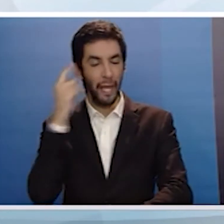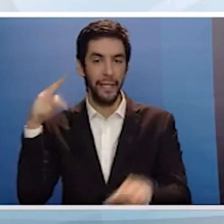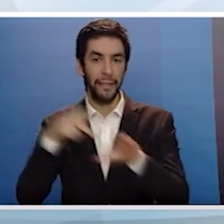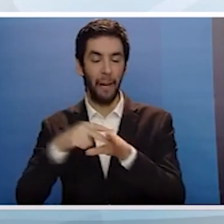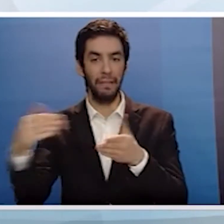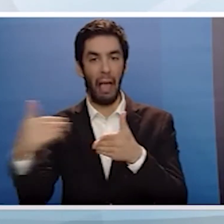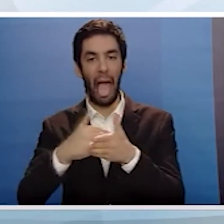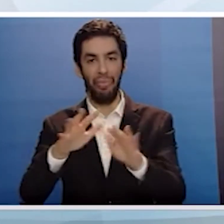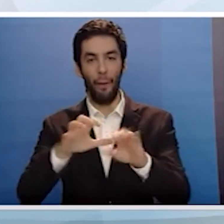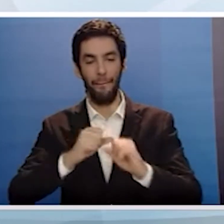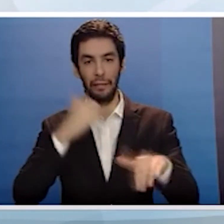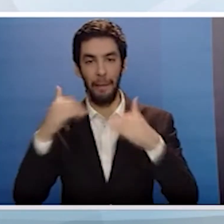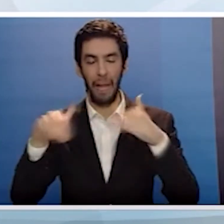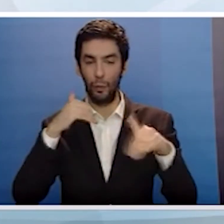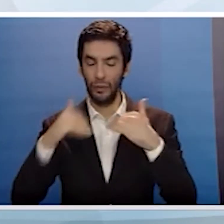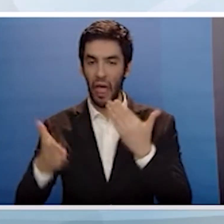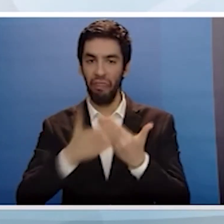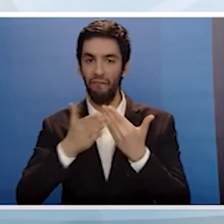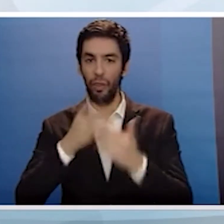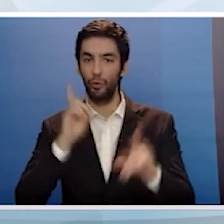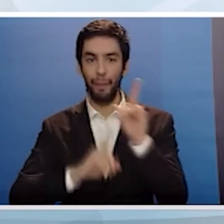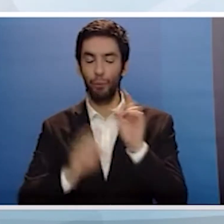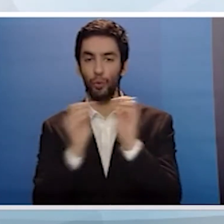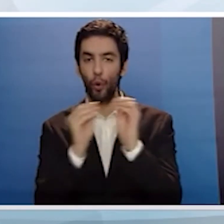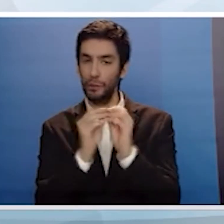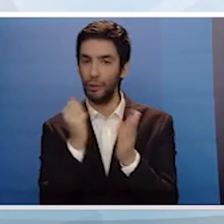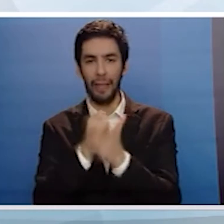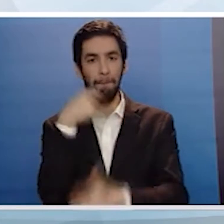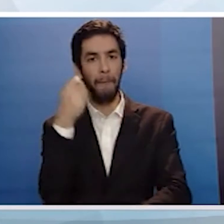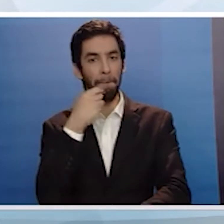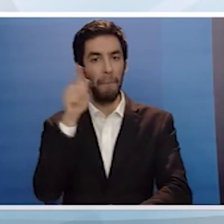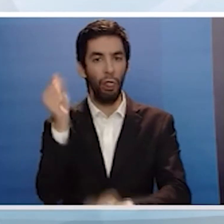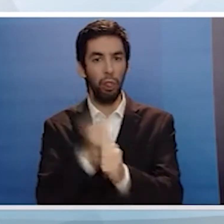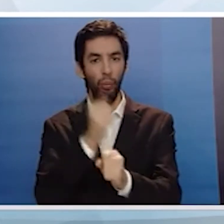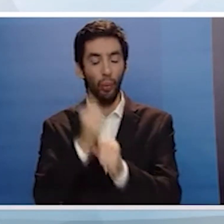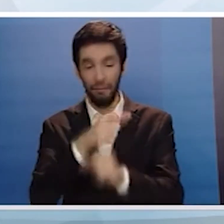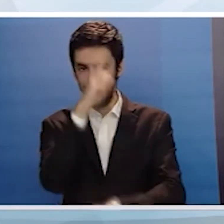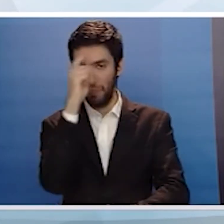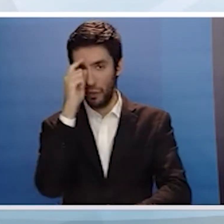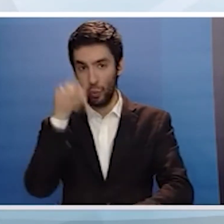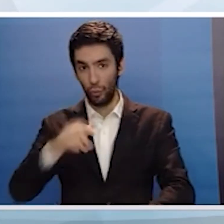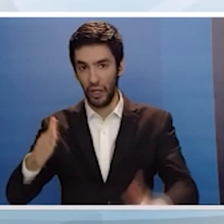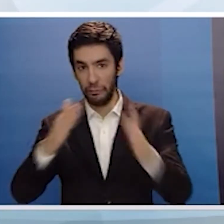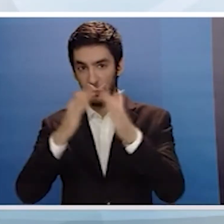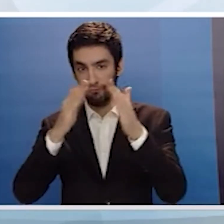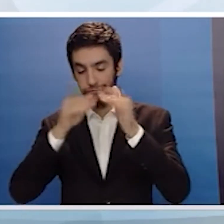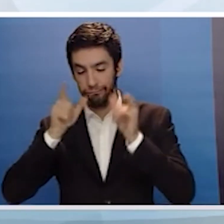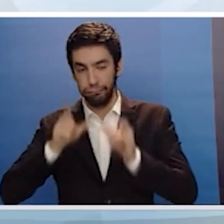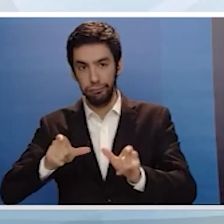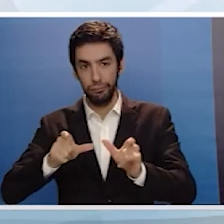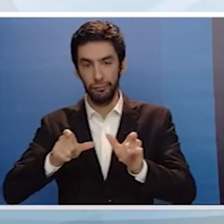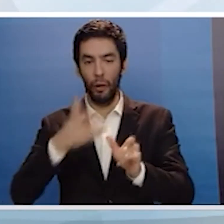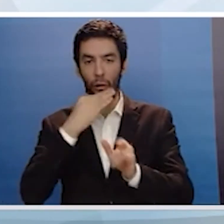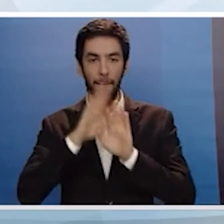τους Να στηρίξουμε τις εργαζόμενες μητέρες και τους πολίτες που προέρχονται από τις ευάλωτες ομάδες του πληθυσμού και έχουν πραγματική ανάγκη